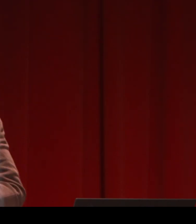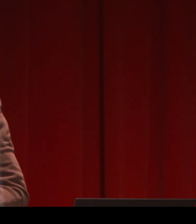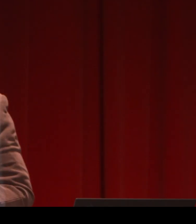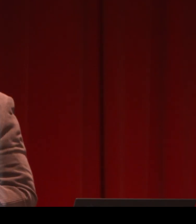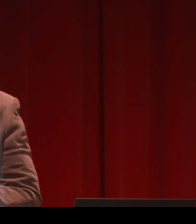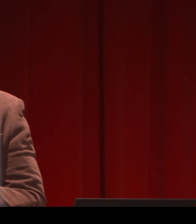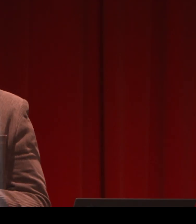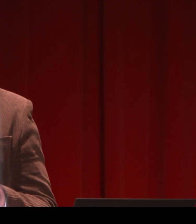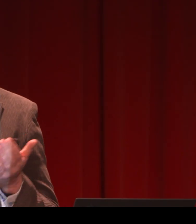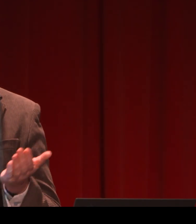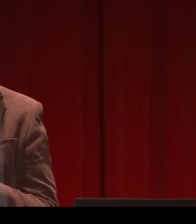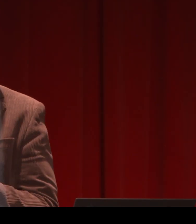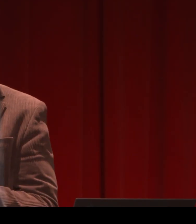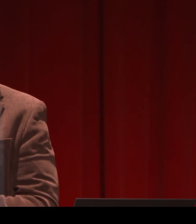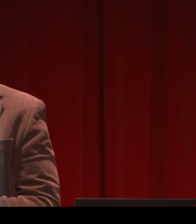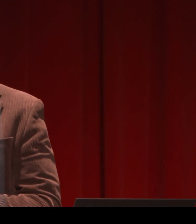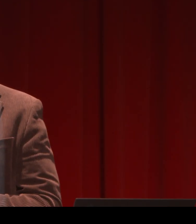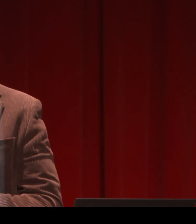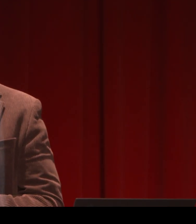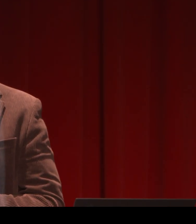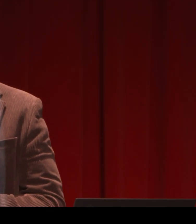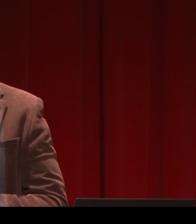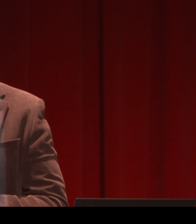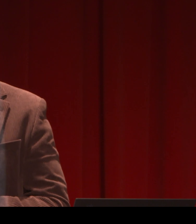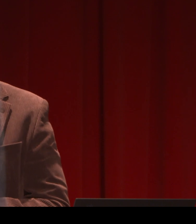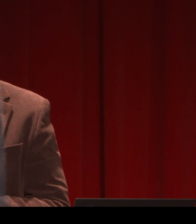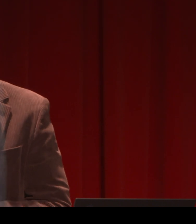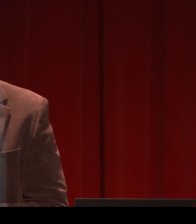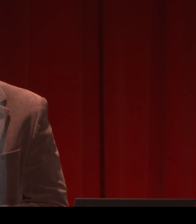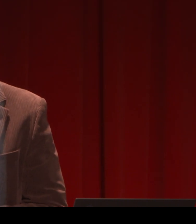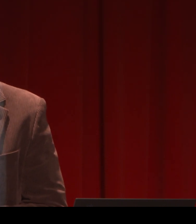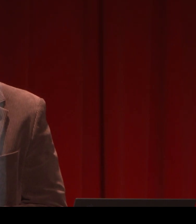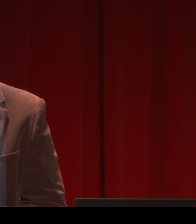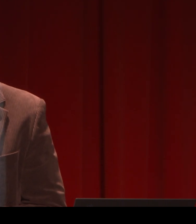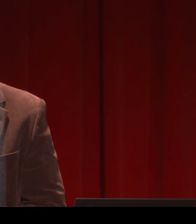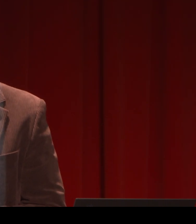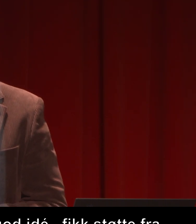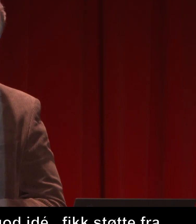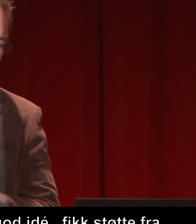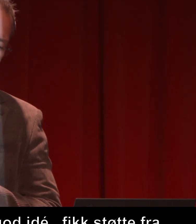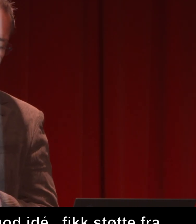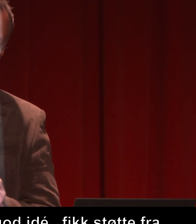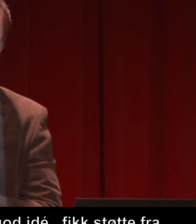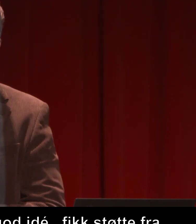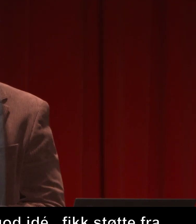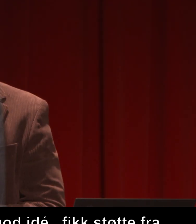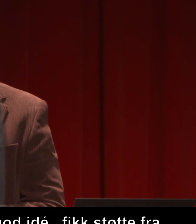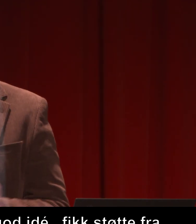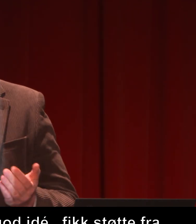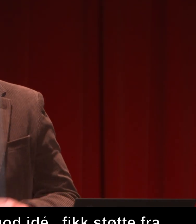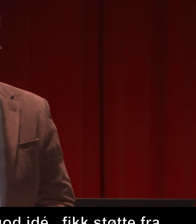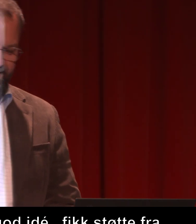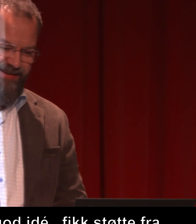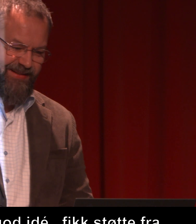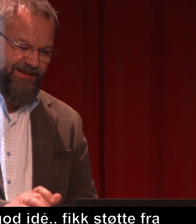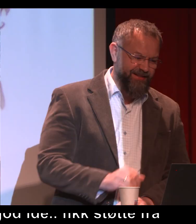vi fikk prisen. Men så lett. Er det noen som tror på det? Nei, så lett var det ikke.